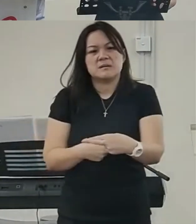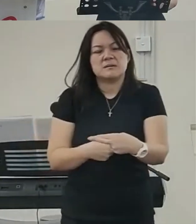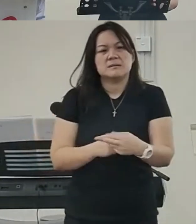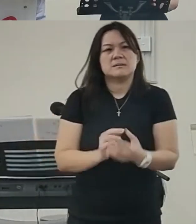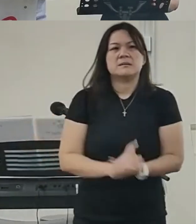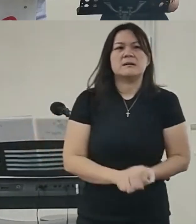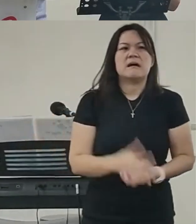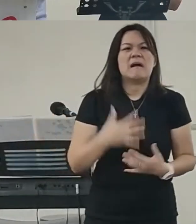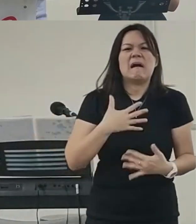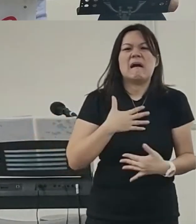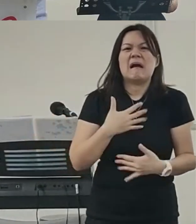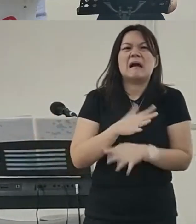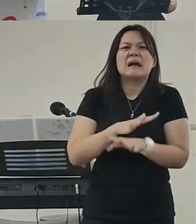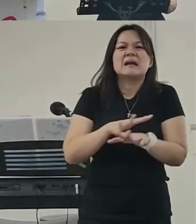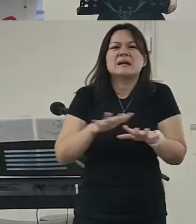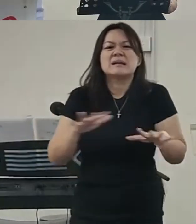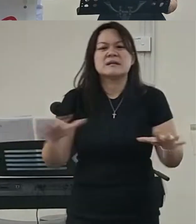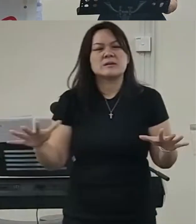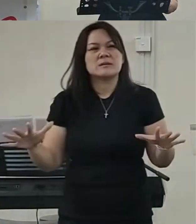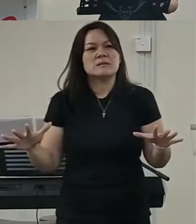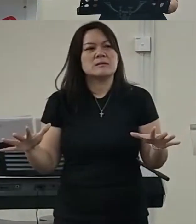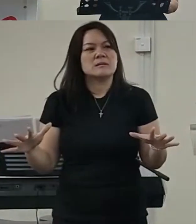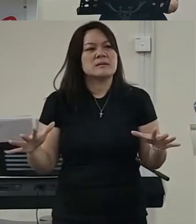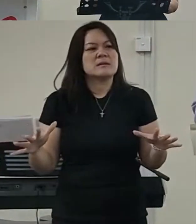我没有办法去享受我的生日